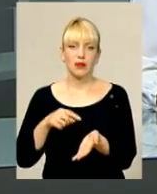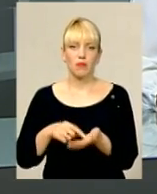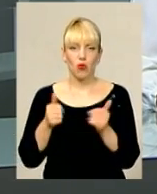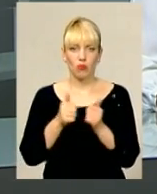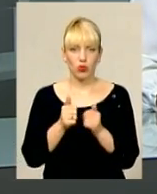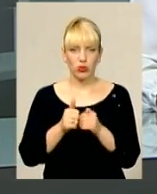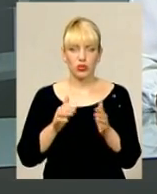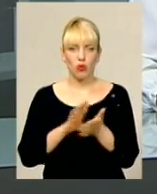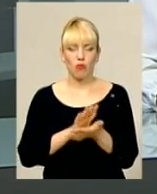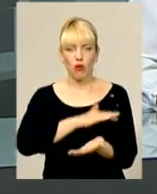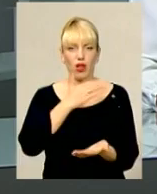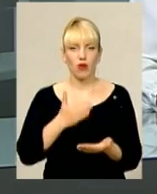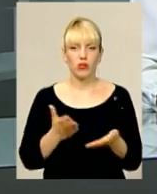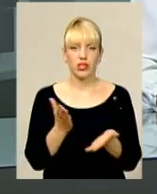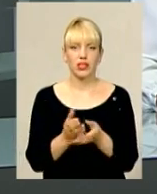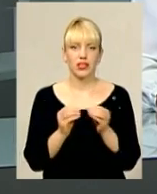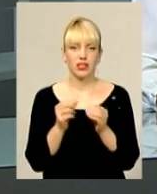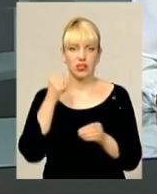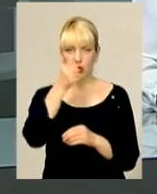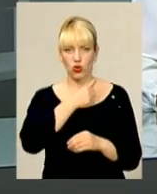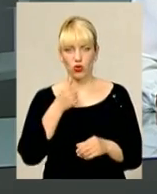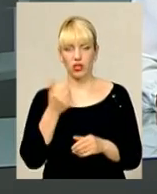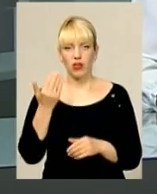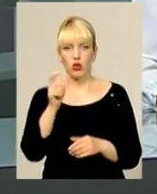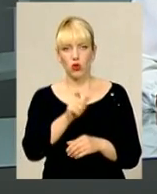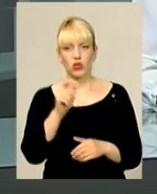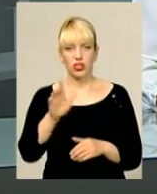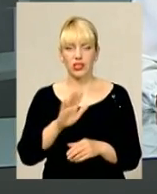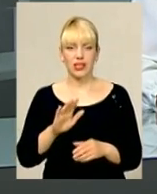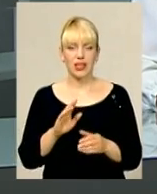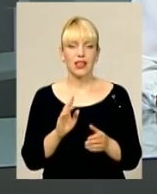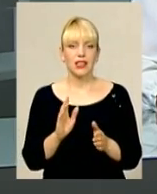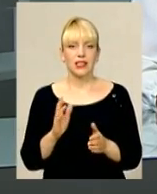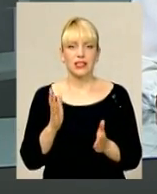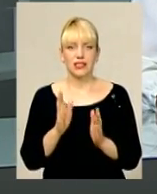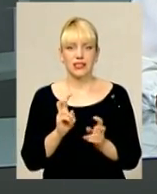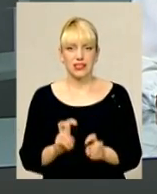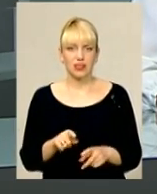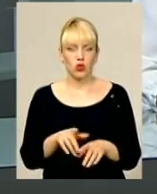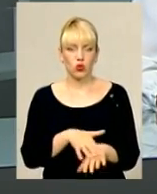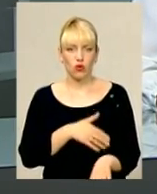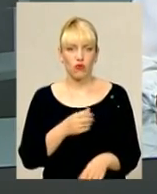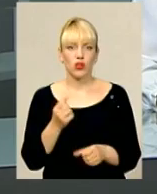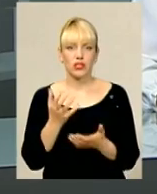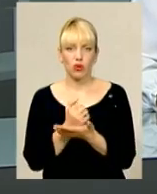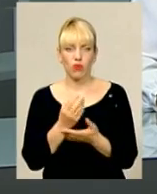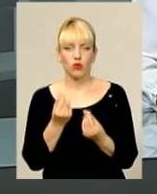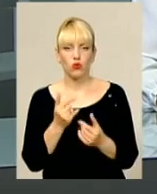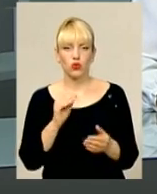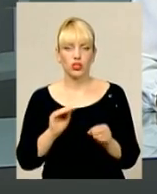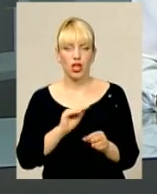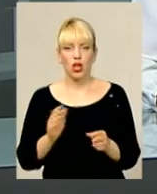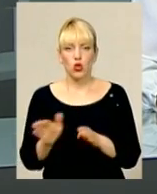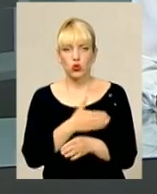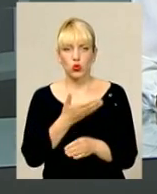твердих відходів існує вже близько 10 років. Його жителі не затримуються тут надовго. Заробляють кошти, сортуючи сміття, і